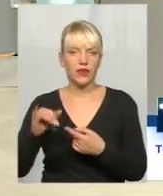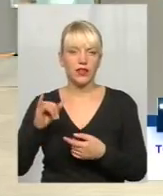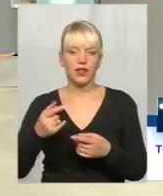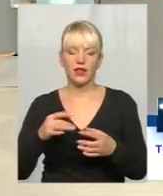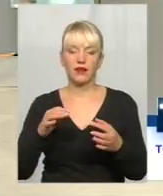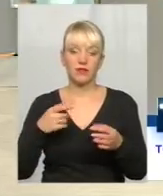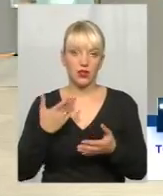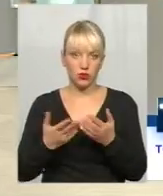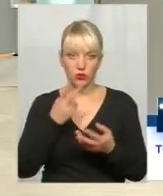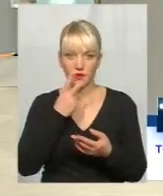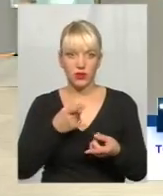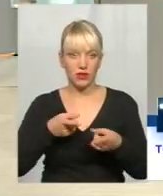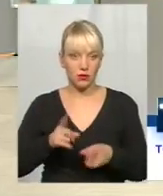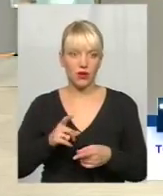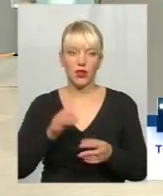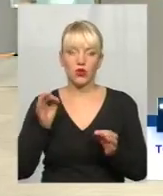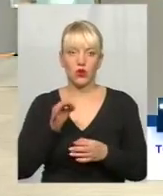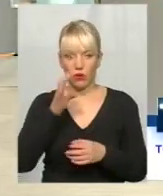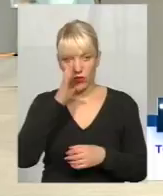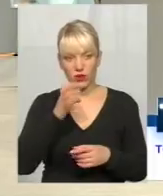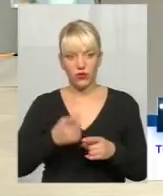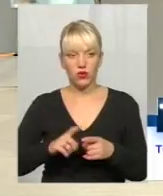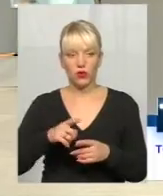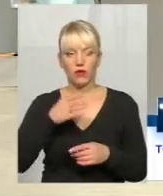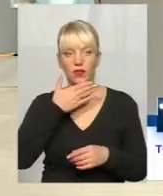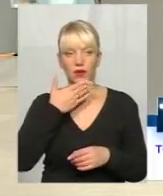в цьому поганого немає. Я зрозумів.